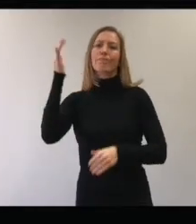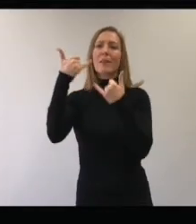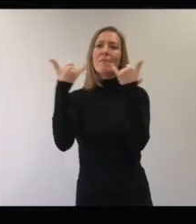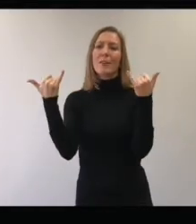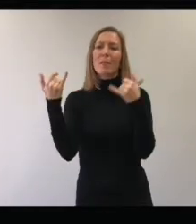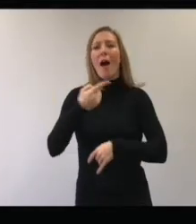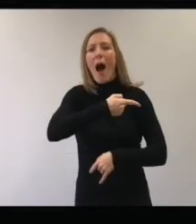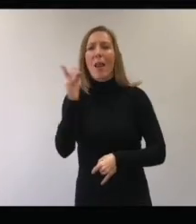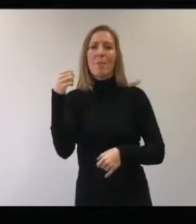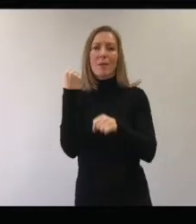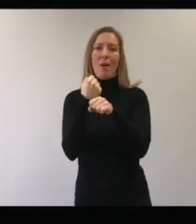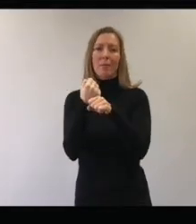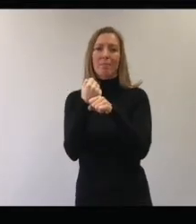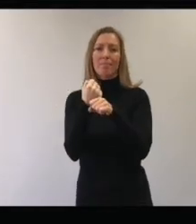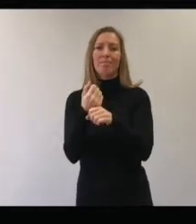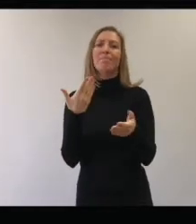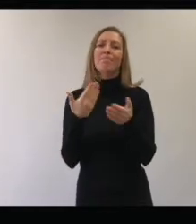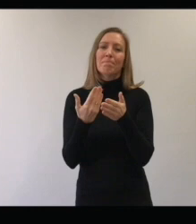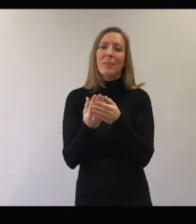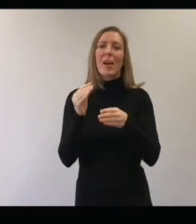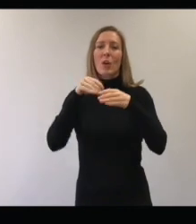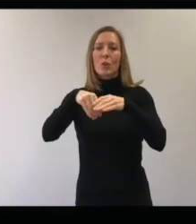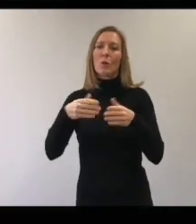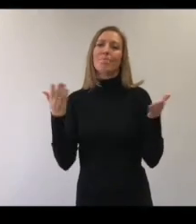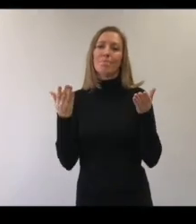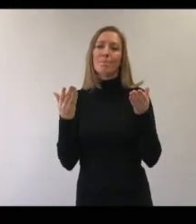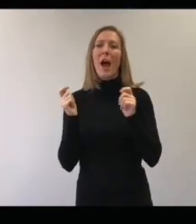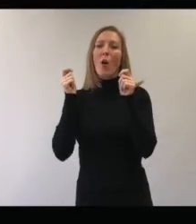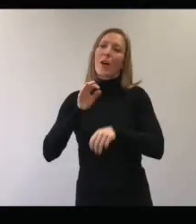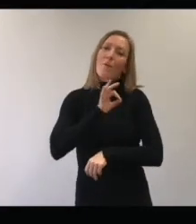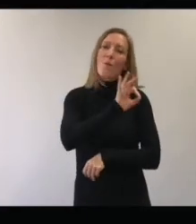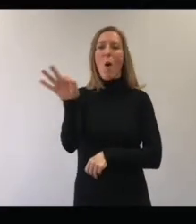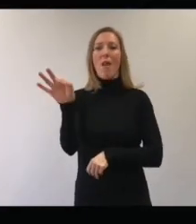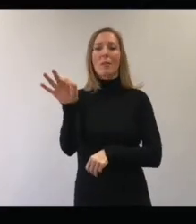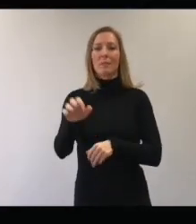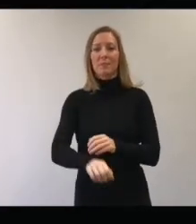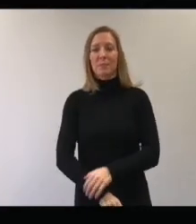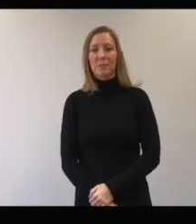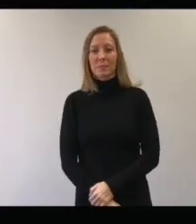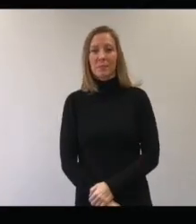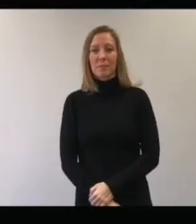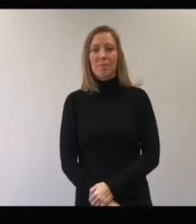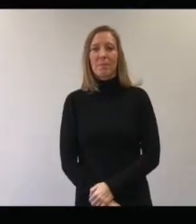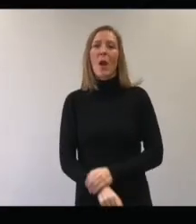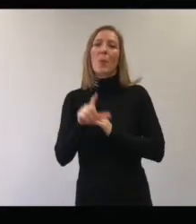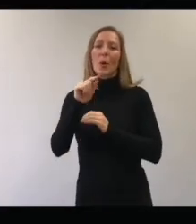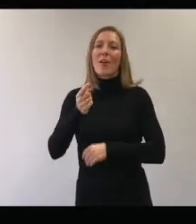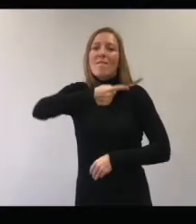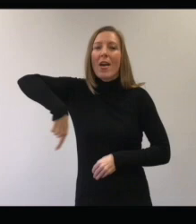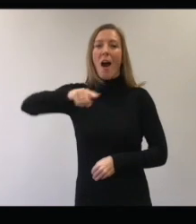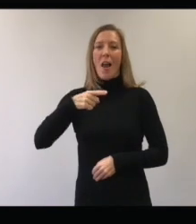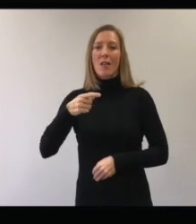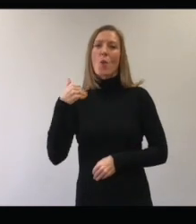Inklusion kann nur gelingen, wenn alle mitmachen. Deshalb muss Inklusion auch als Auftrag an alle verstanden werden.